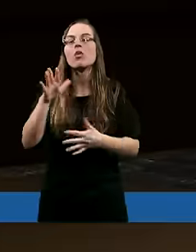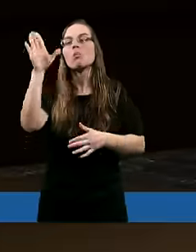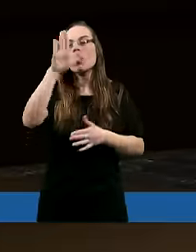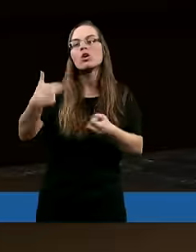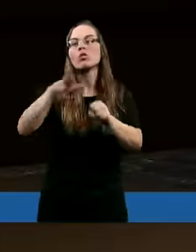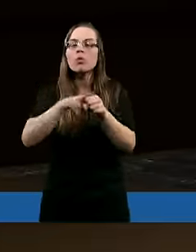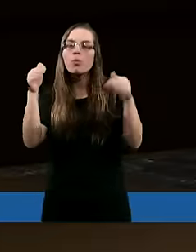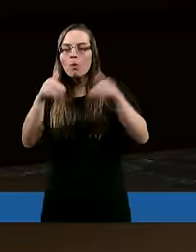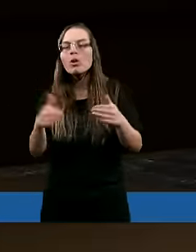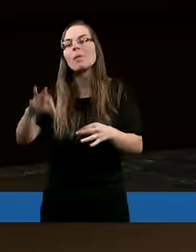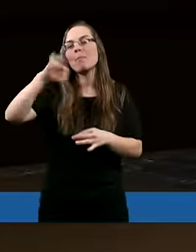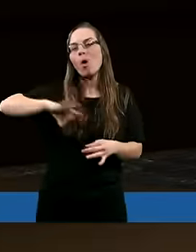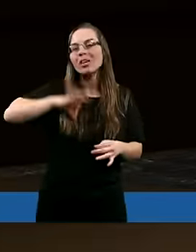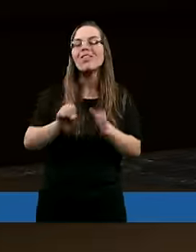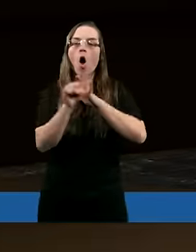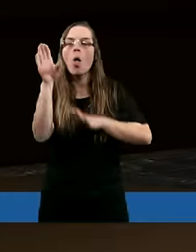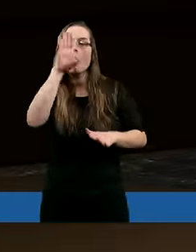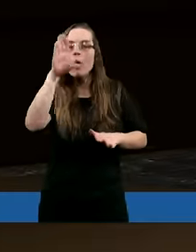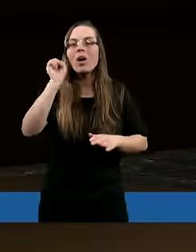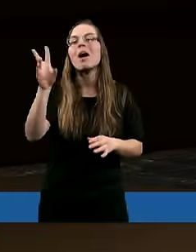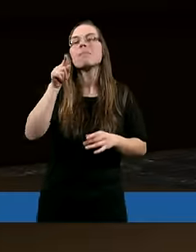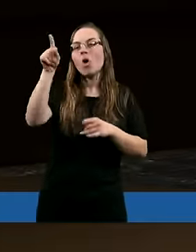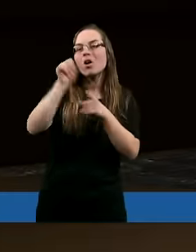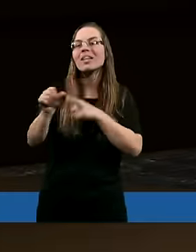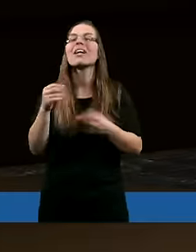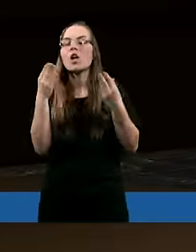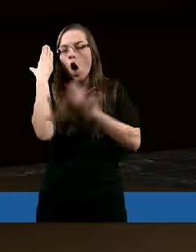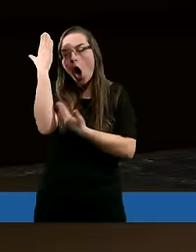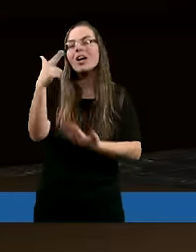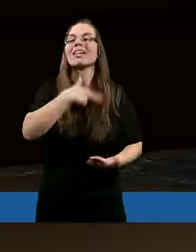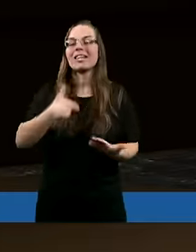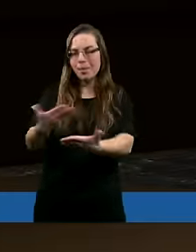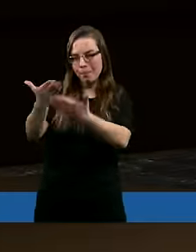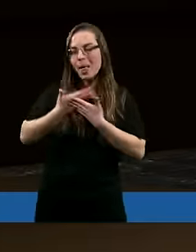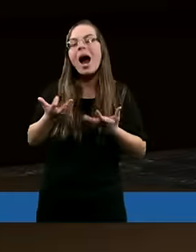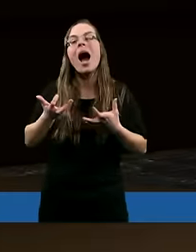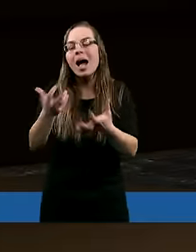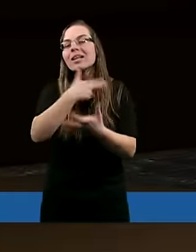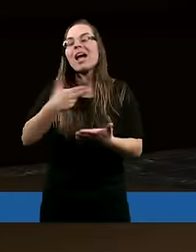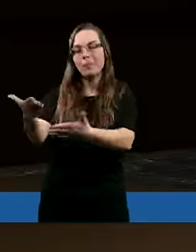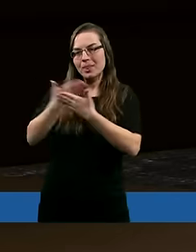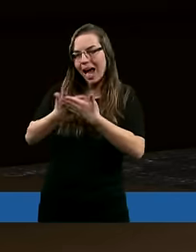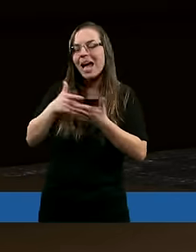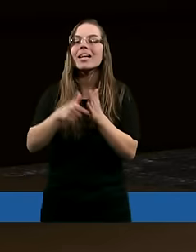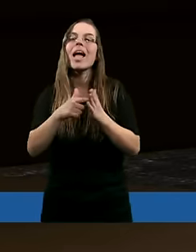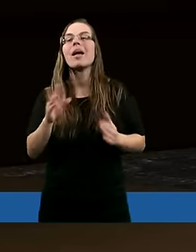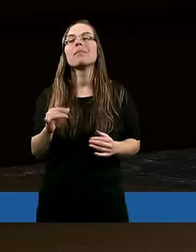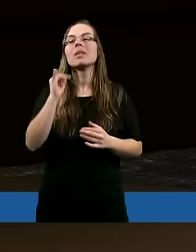które możemy pozyskiwać od Boga, bo On jest hojny nam je dać, chętnie nam je daje.